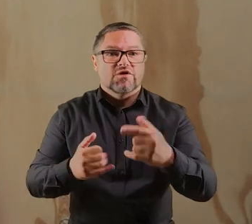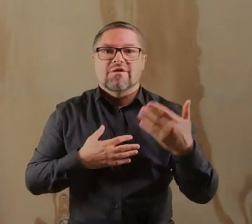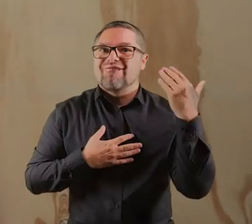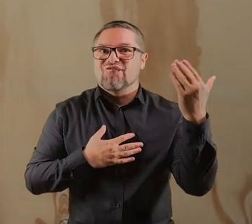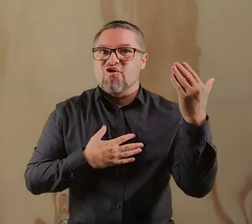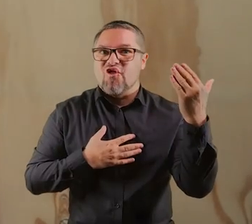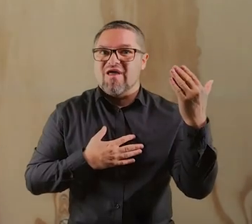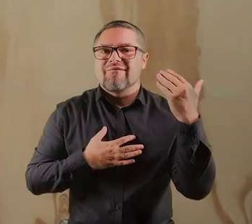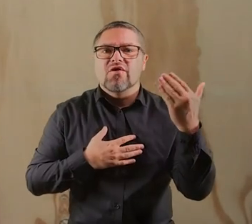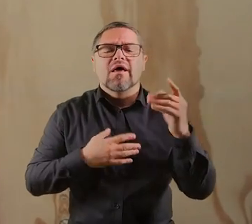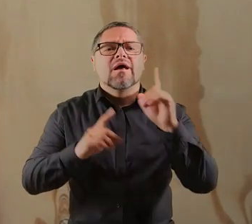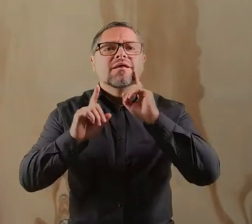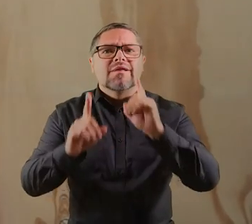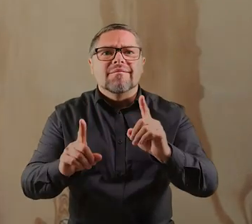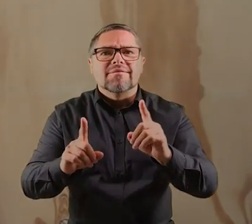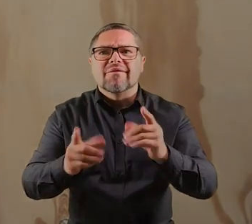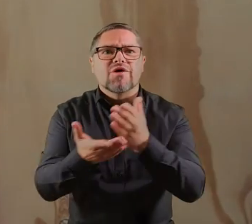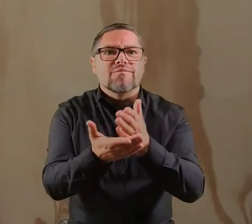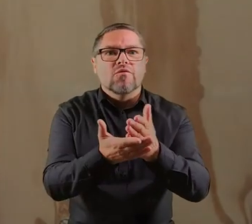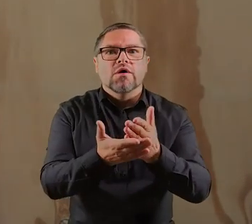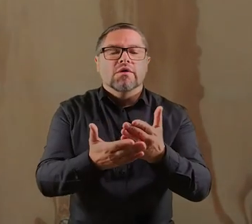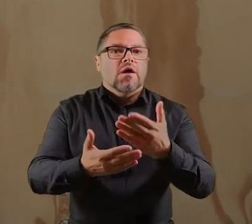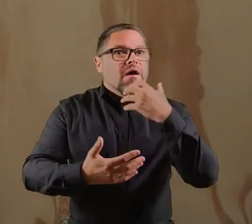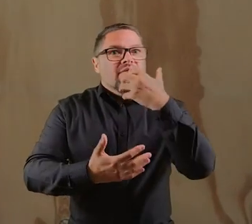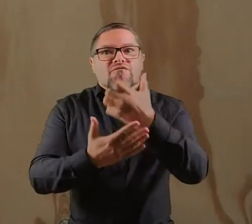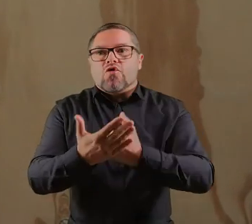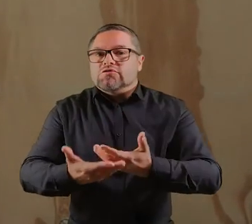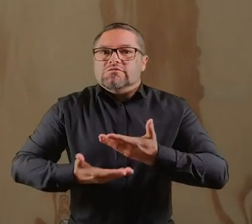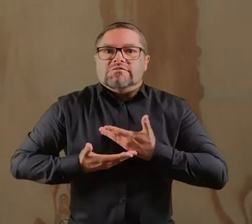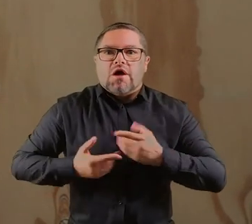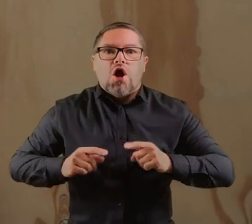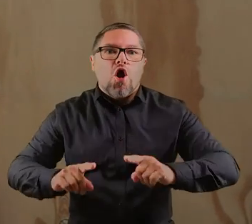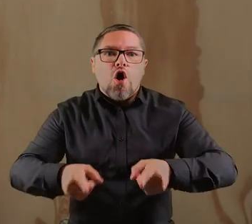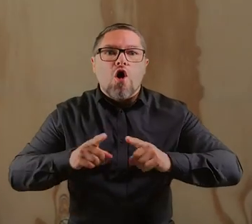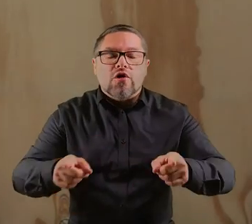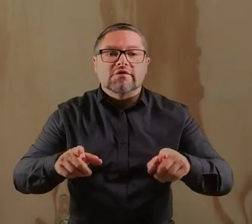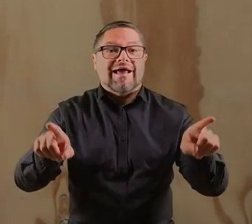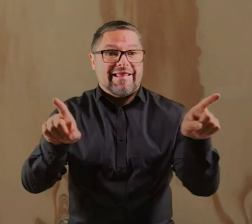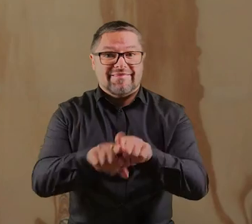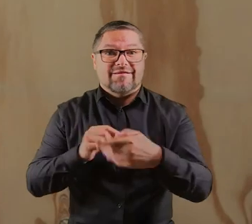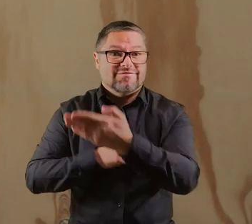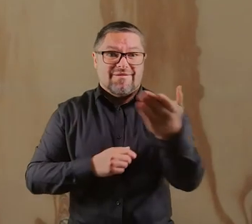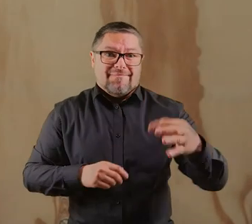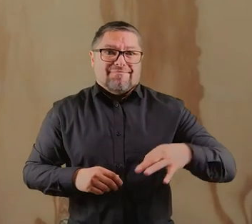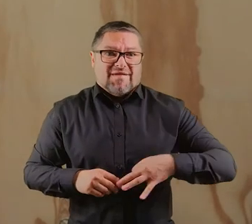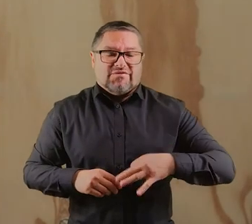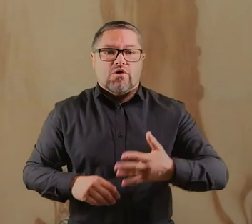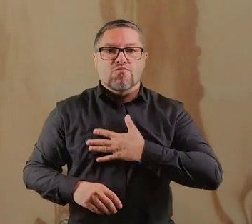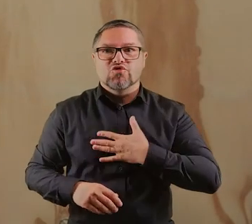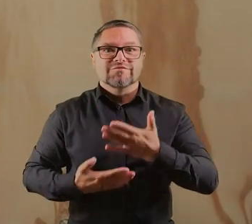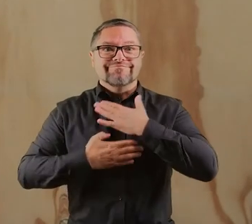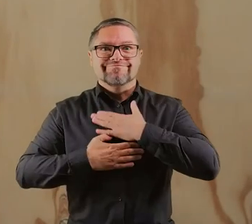wesprzeć. Nie jest to wolontariat. Wolontariat tak naprawdę przynosi ogromne korzyści organizacji, ale również